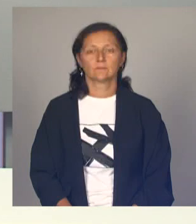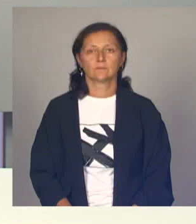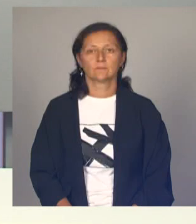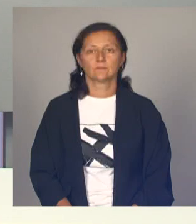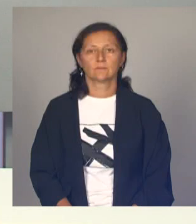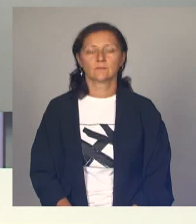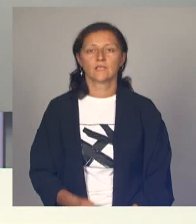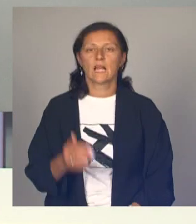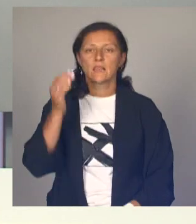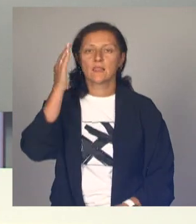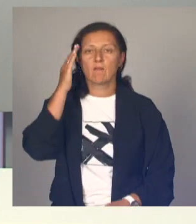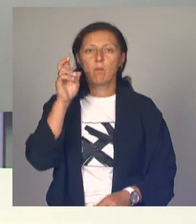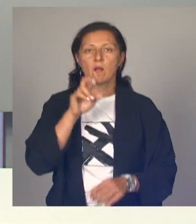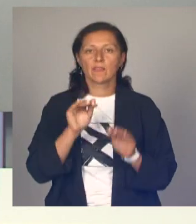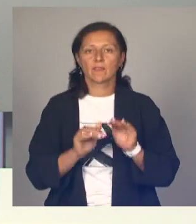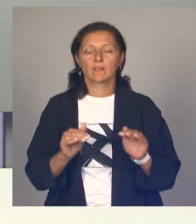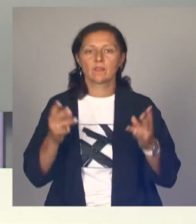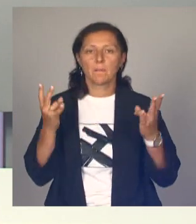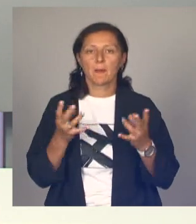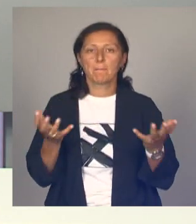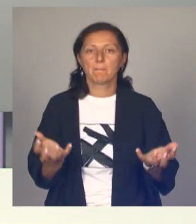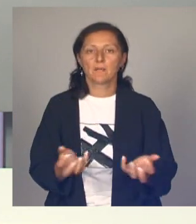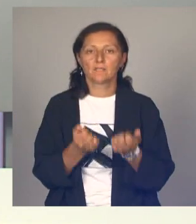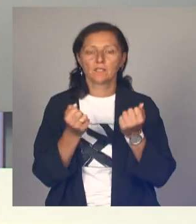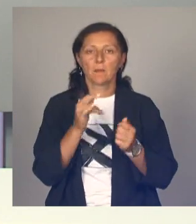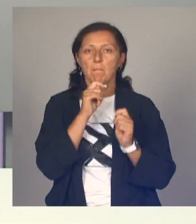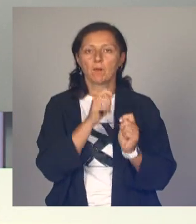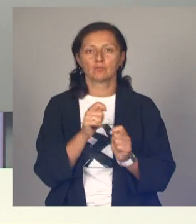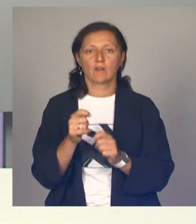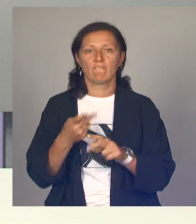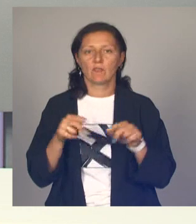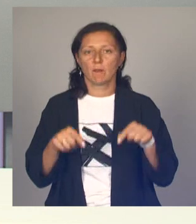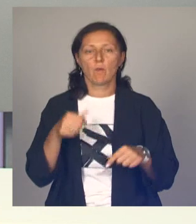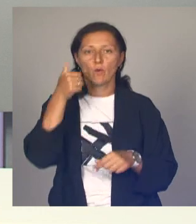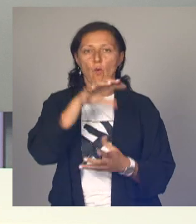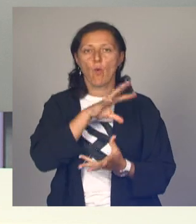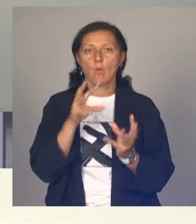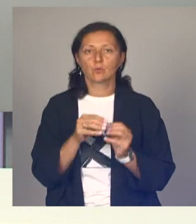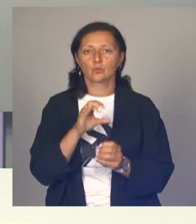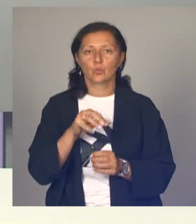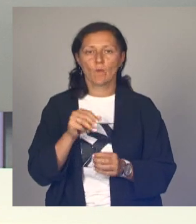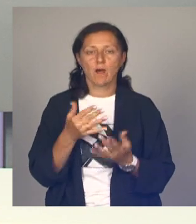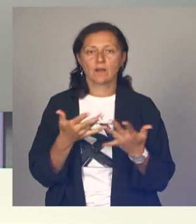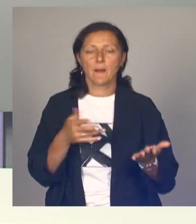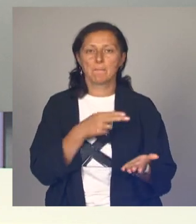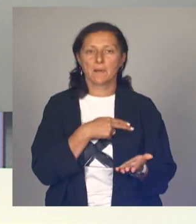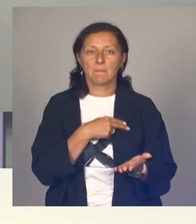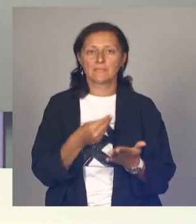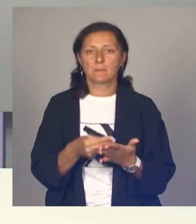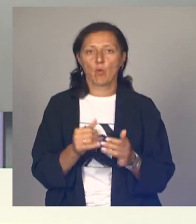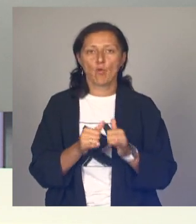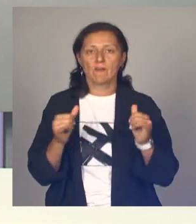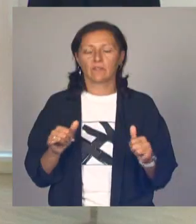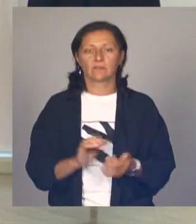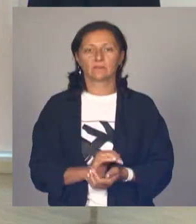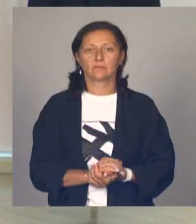Талантливых белгородских детей необходимо поддерживать и поощрять. В этом году общую сумму на различные премии и стипендии увеличили в 10